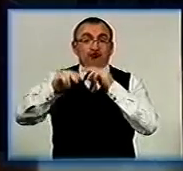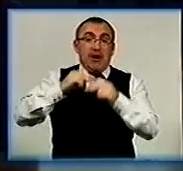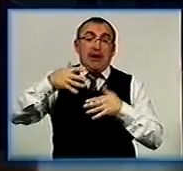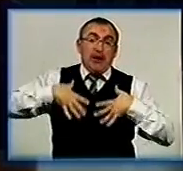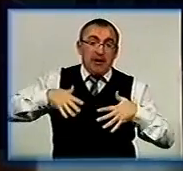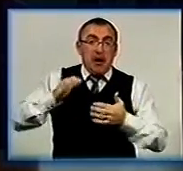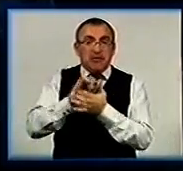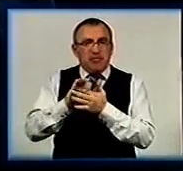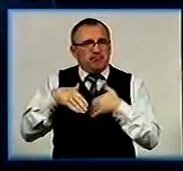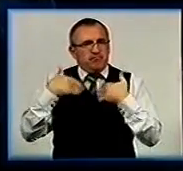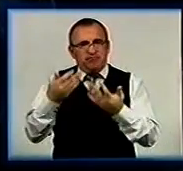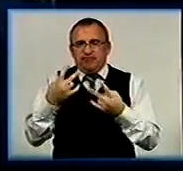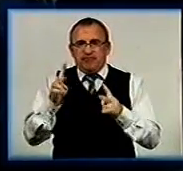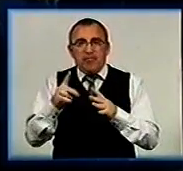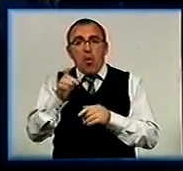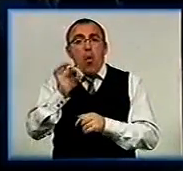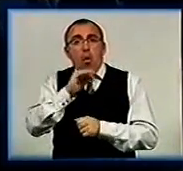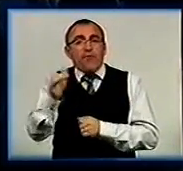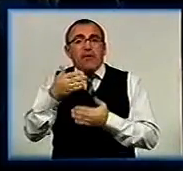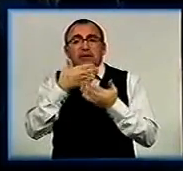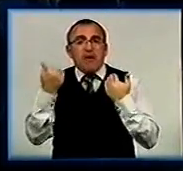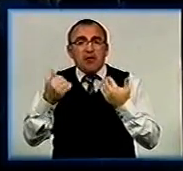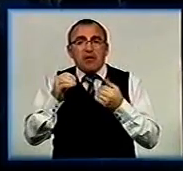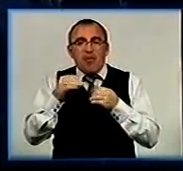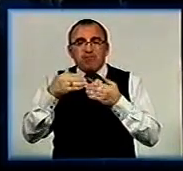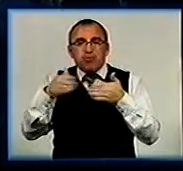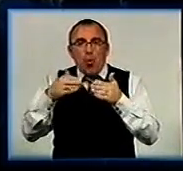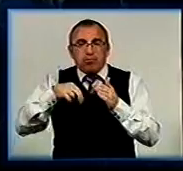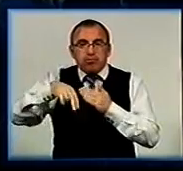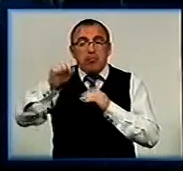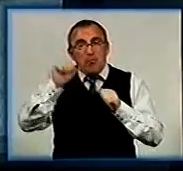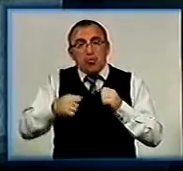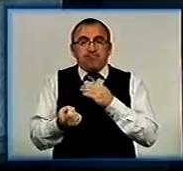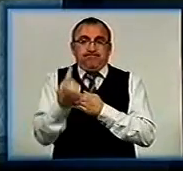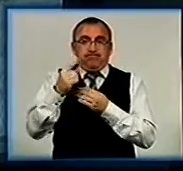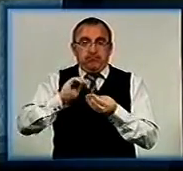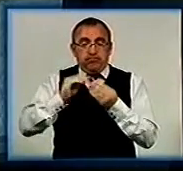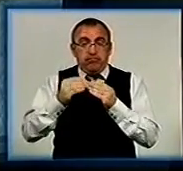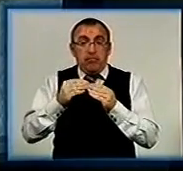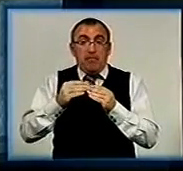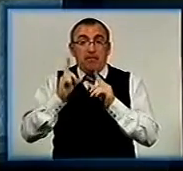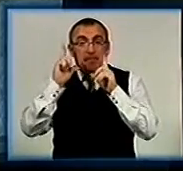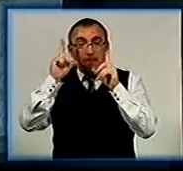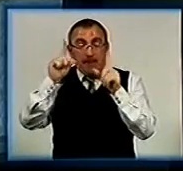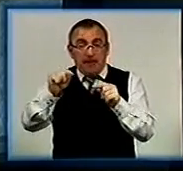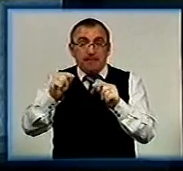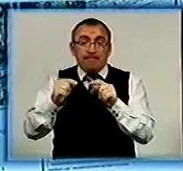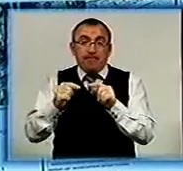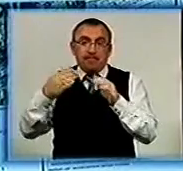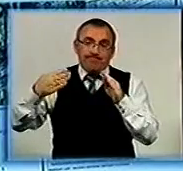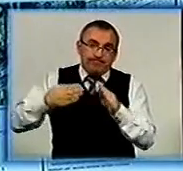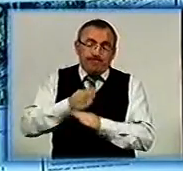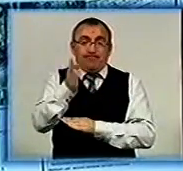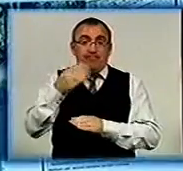проте знайомі їх застерегли. Там немає офіційно визнаних пропускних пунктів, можуть виникнути проблеми. Тому маршрут довелося перенести на північ.